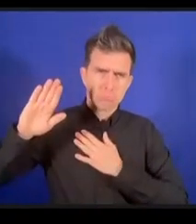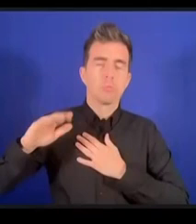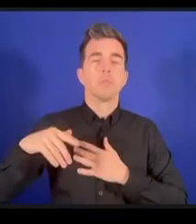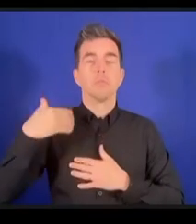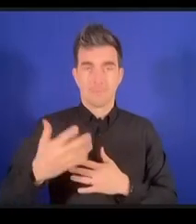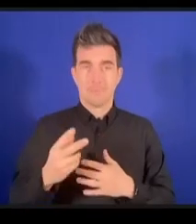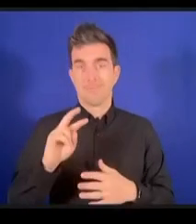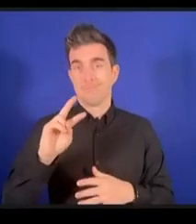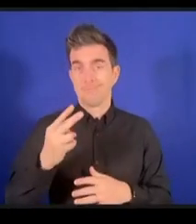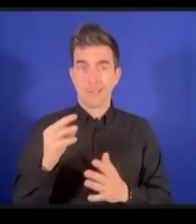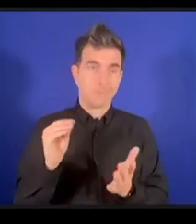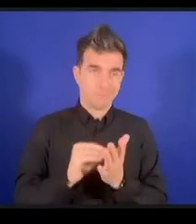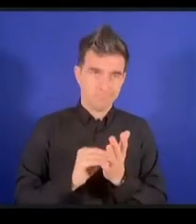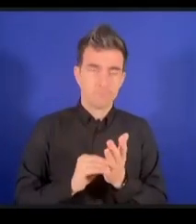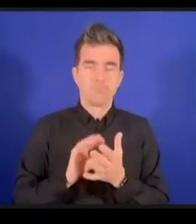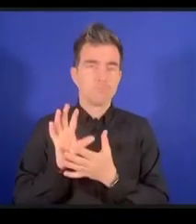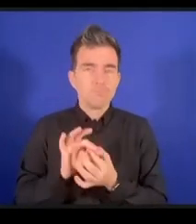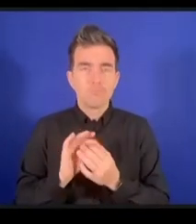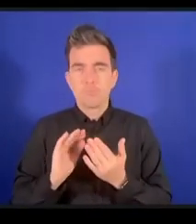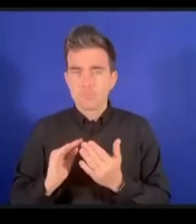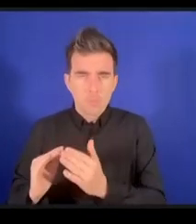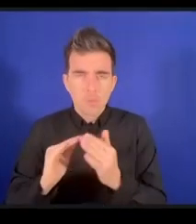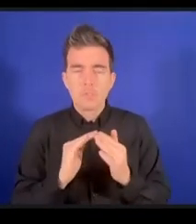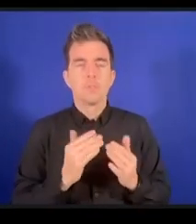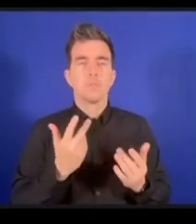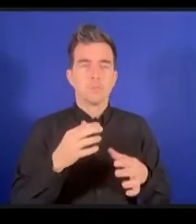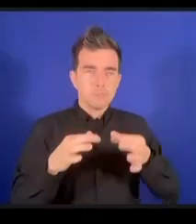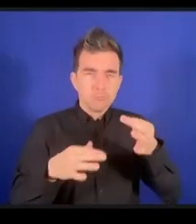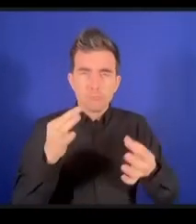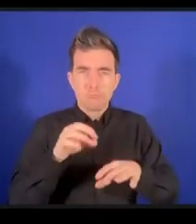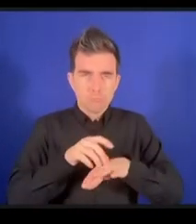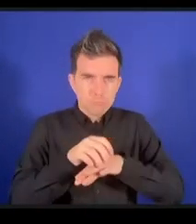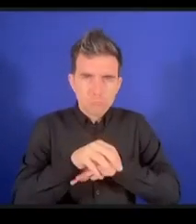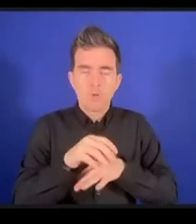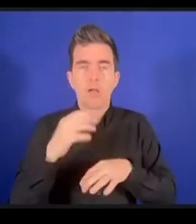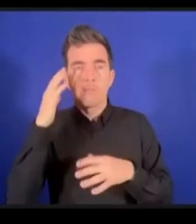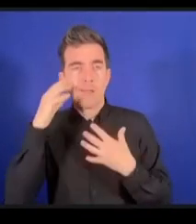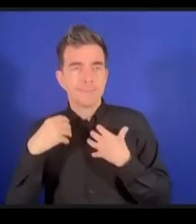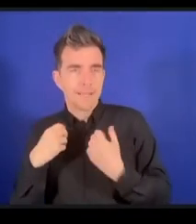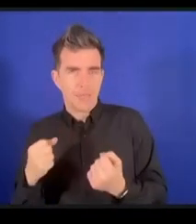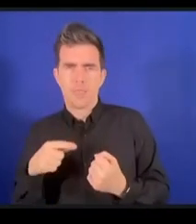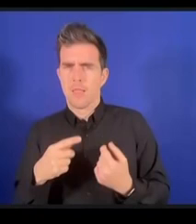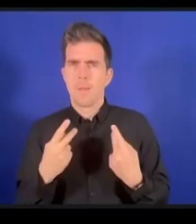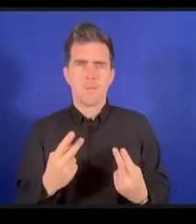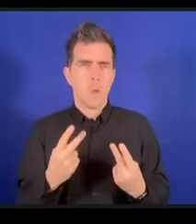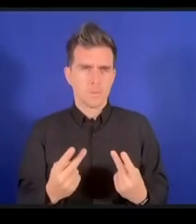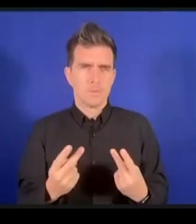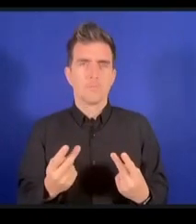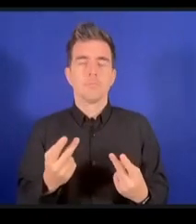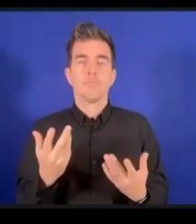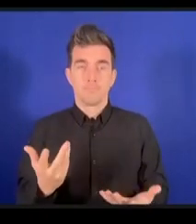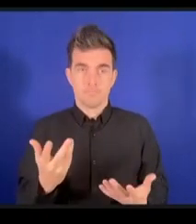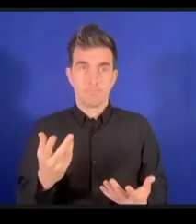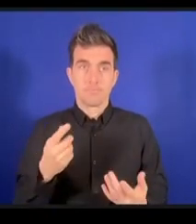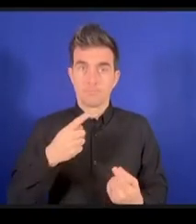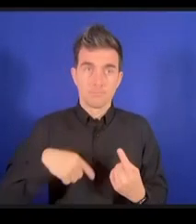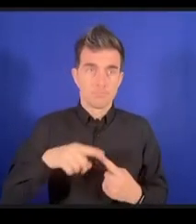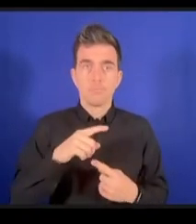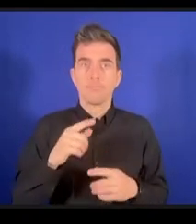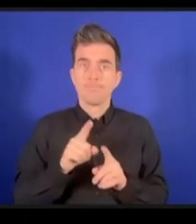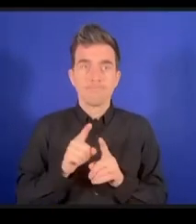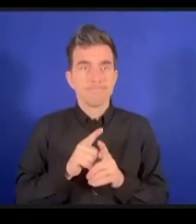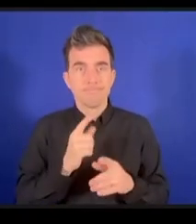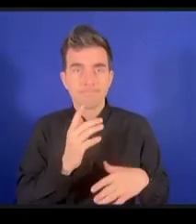rapport mène à une urbanisation une perte de biodiversité et des problèmes mentaux si on n'y